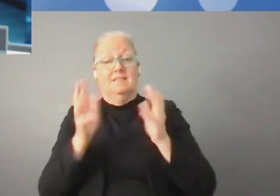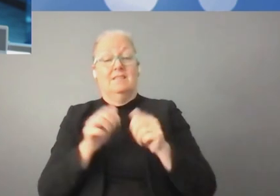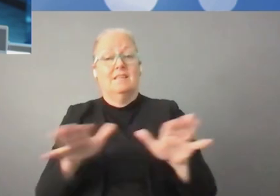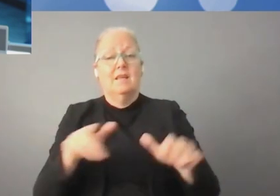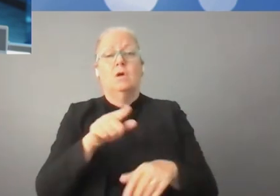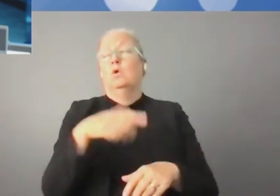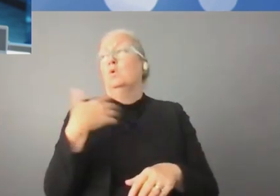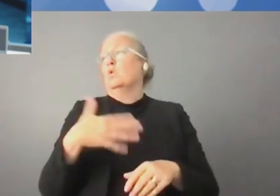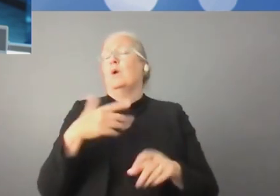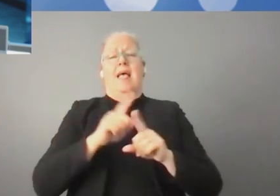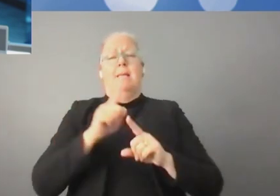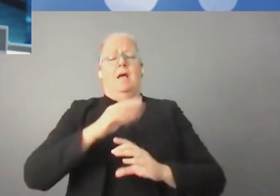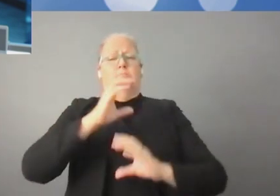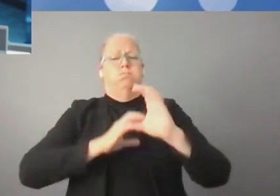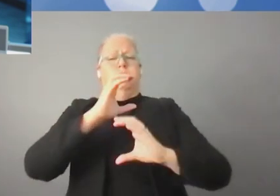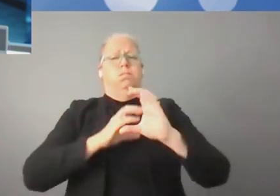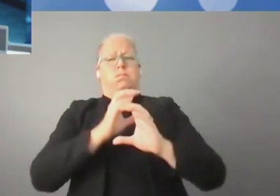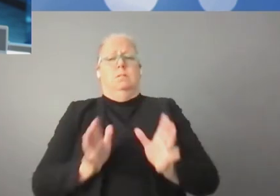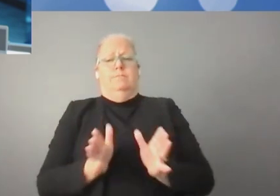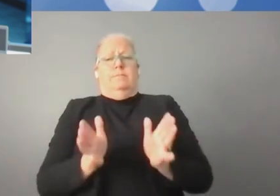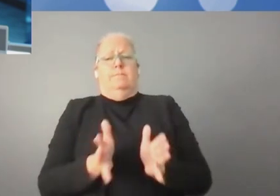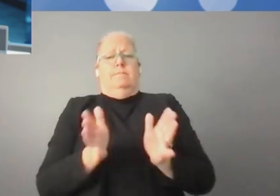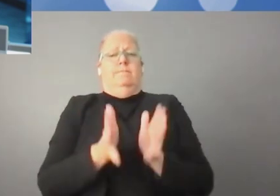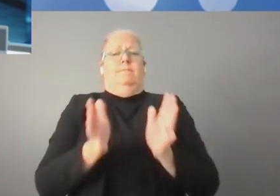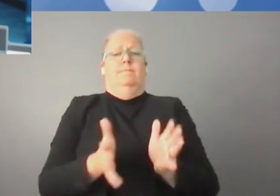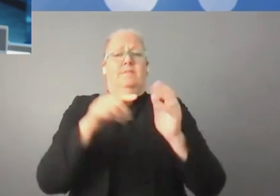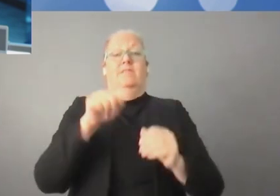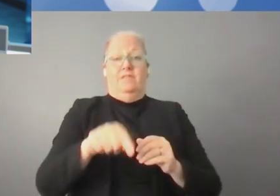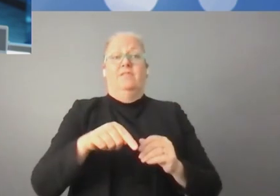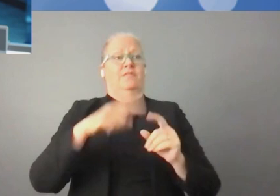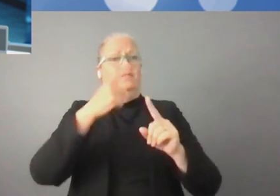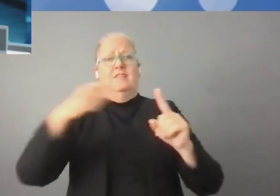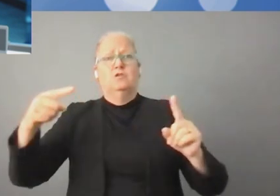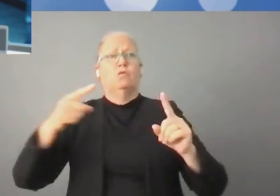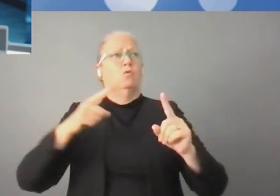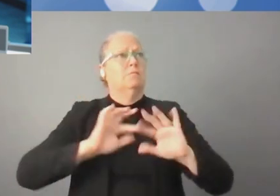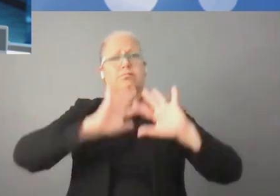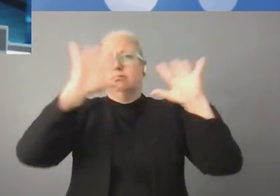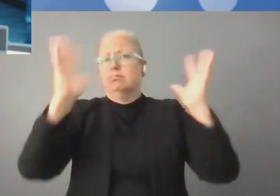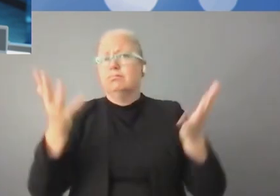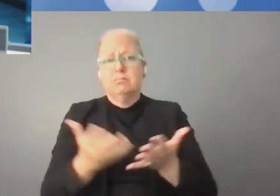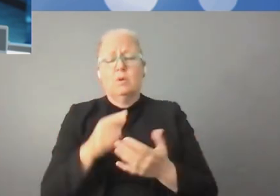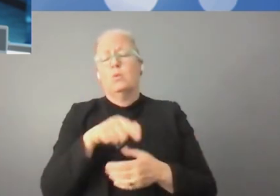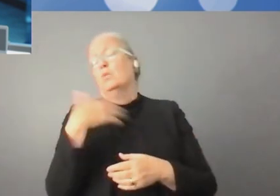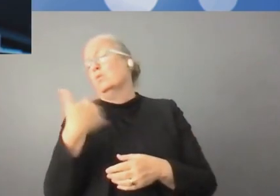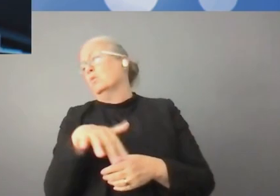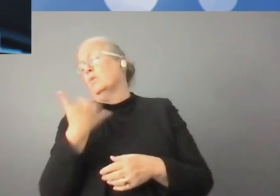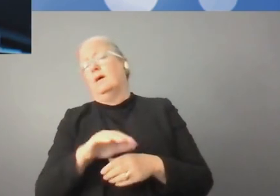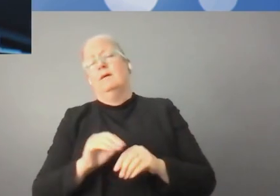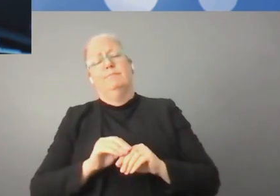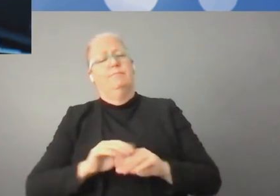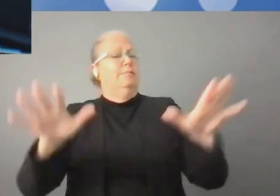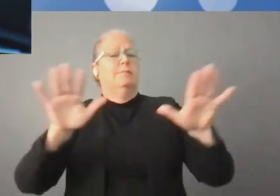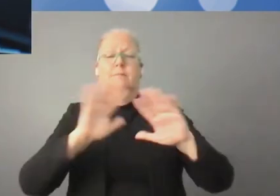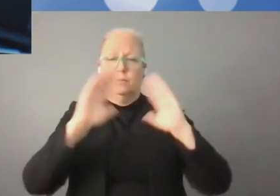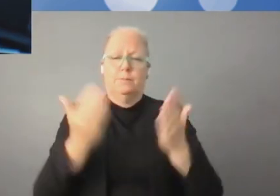fait que la pandémie, malgré ses conséquences négatives, est aussi un moteur de développement de technologies numériques. Elle